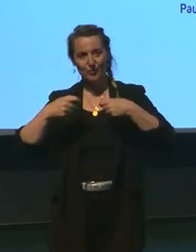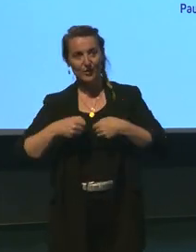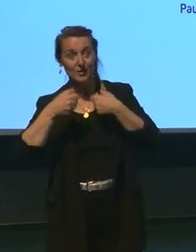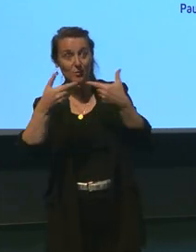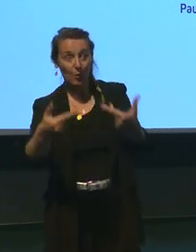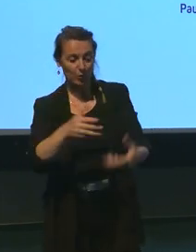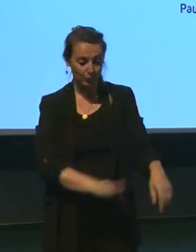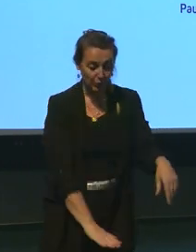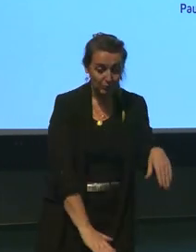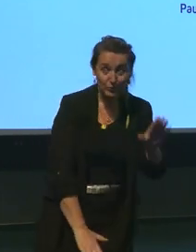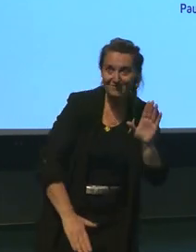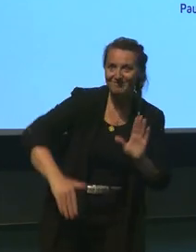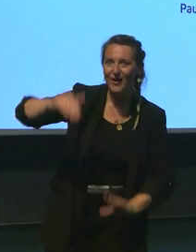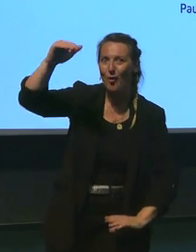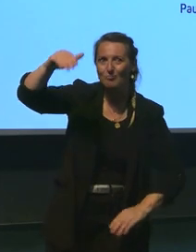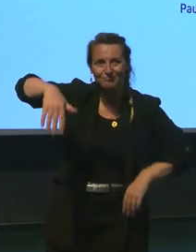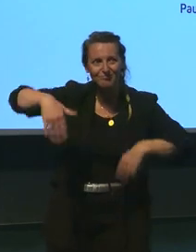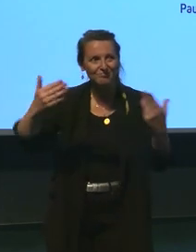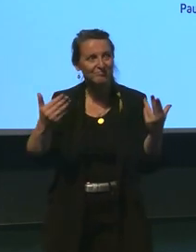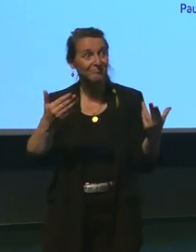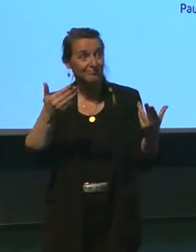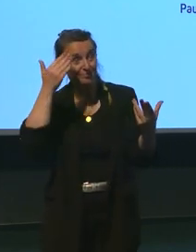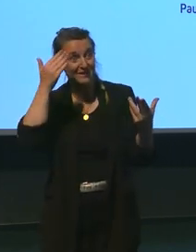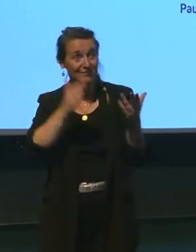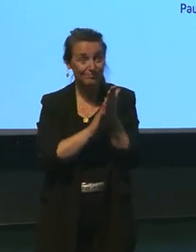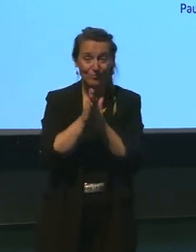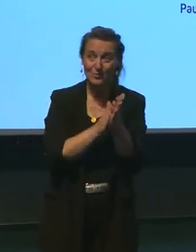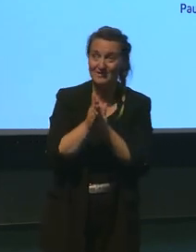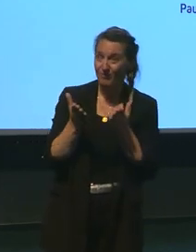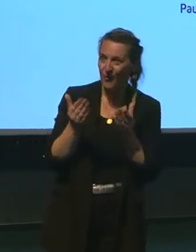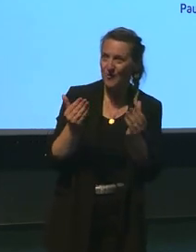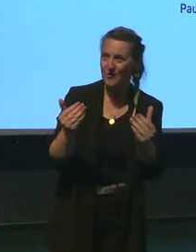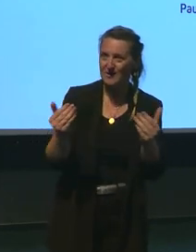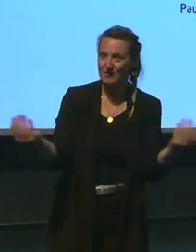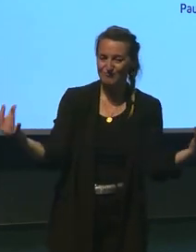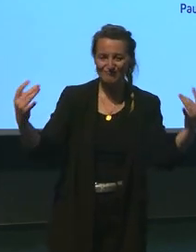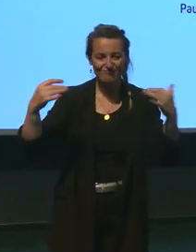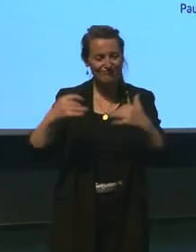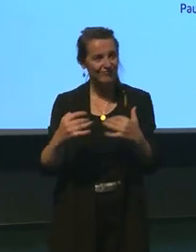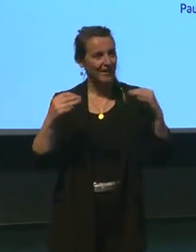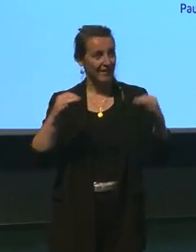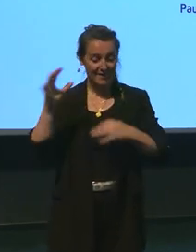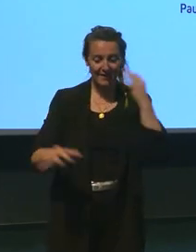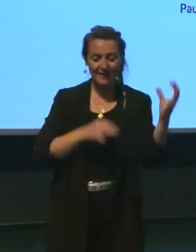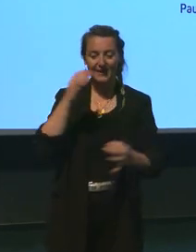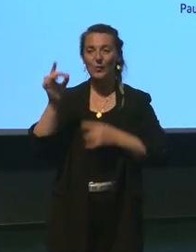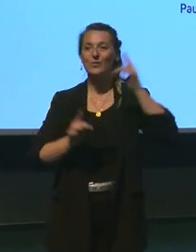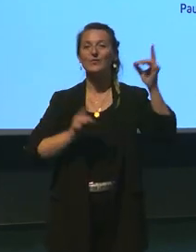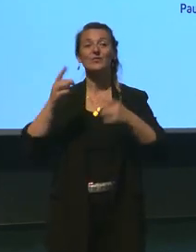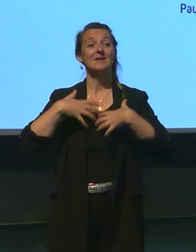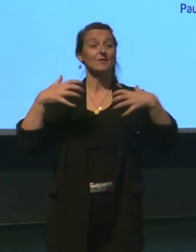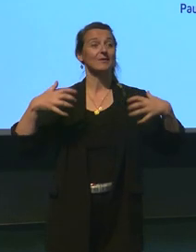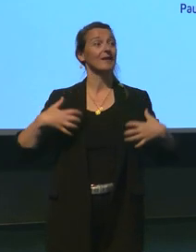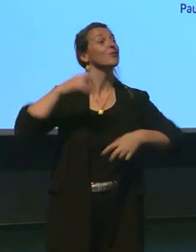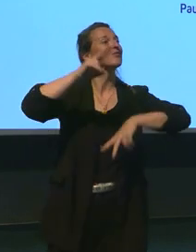aux petits et grands. Donc on vous attend nombreux pour découvrir cette fête de la science et ce village des